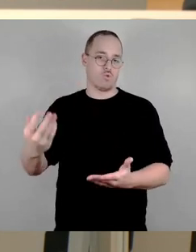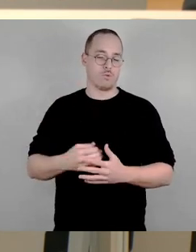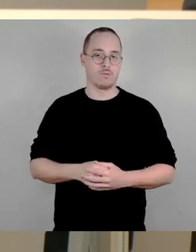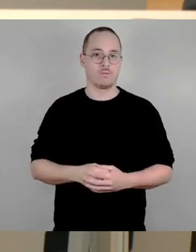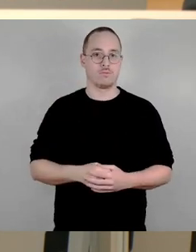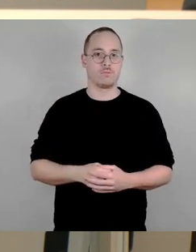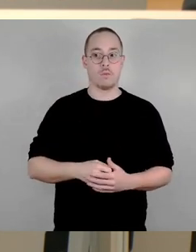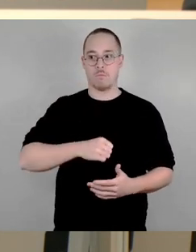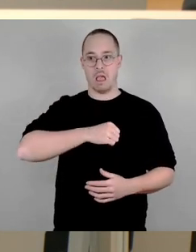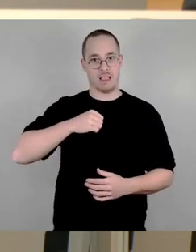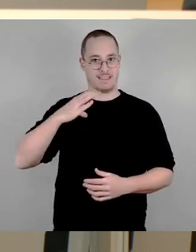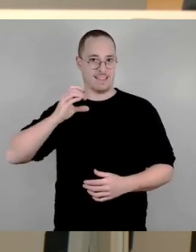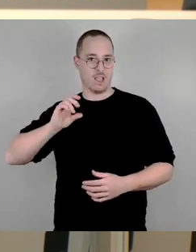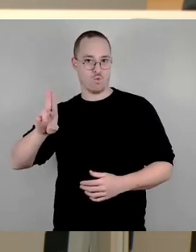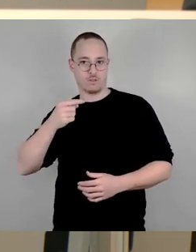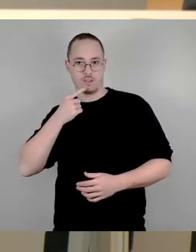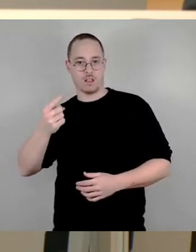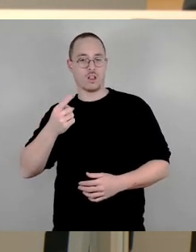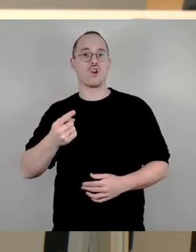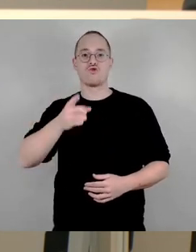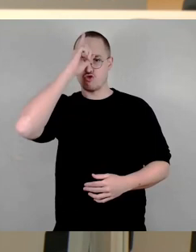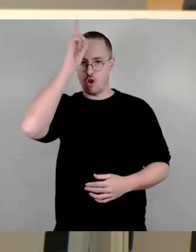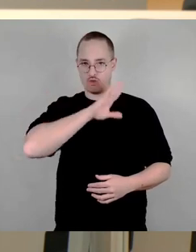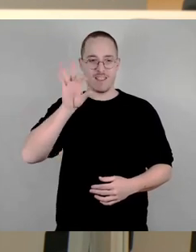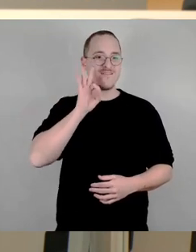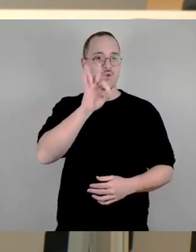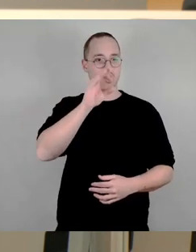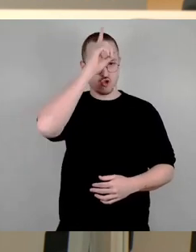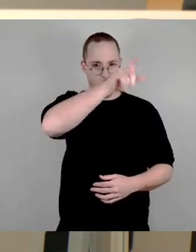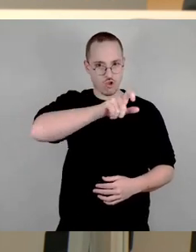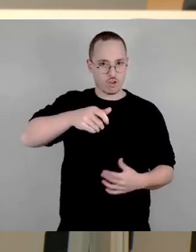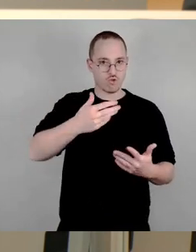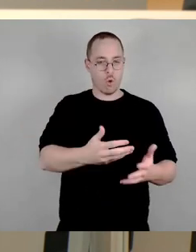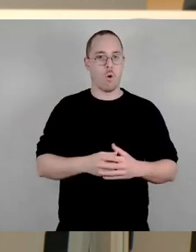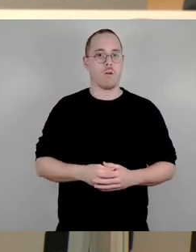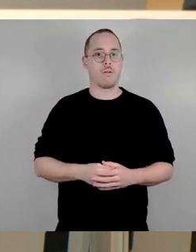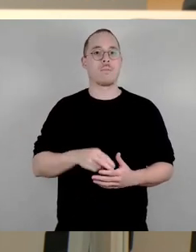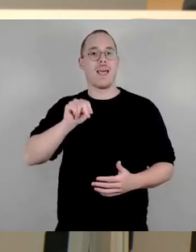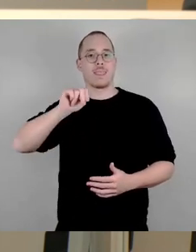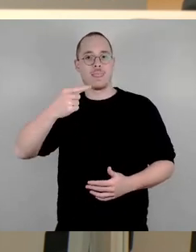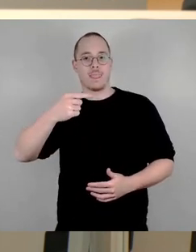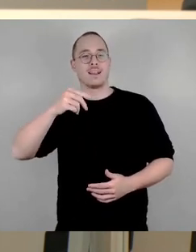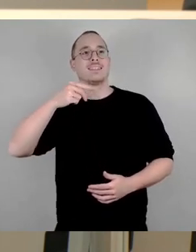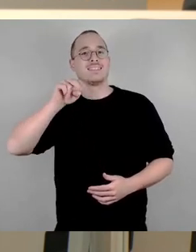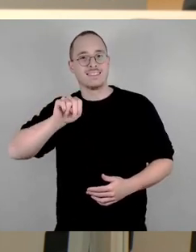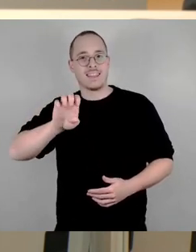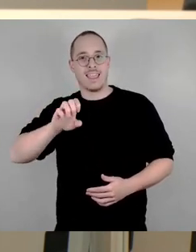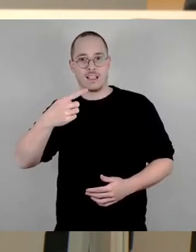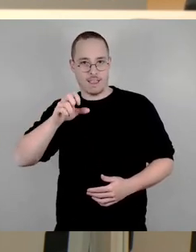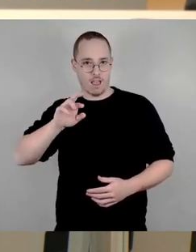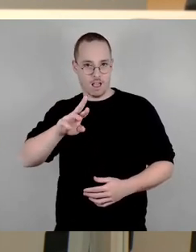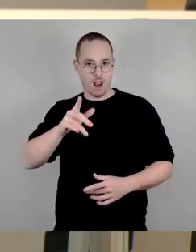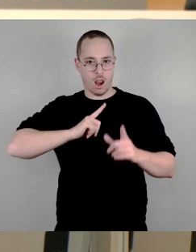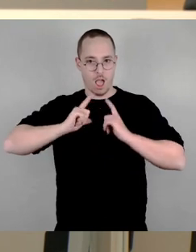kümmert uns Negerleid? Denn auch das ein identitätsstiftender Evergreen, Rassisten das Wort reden.